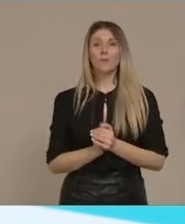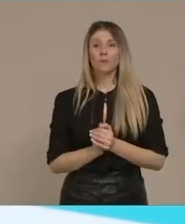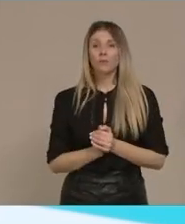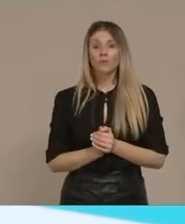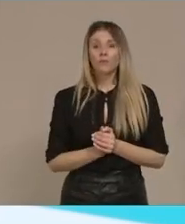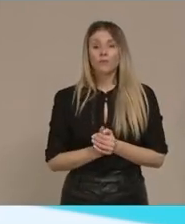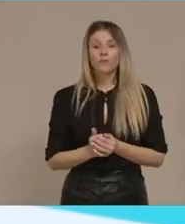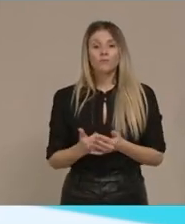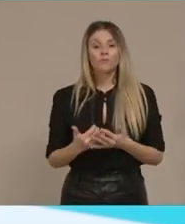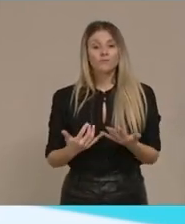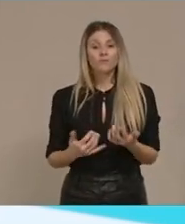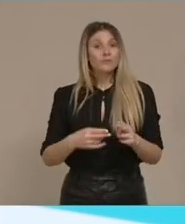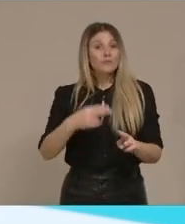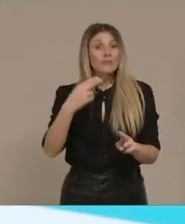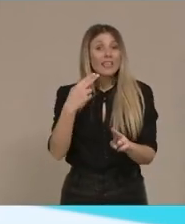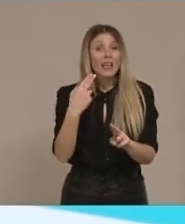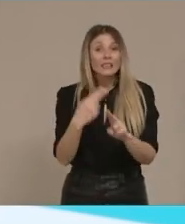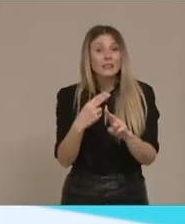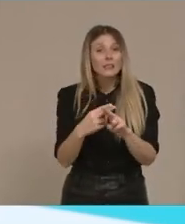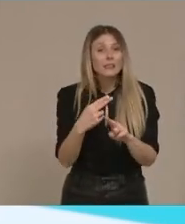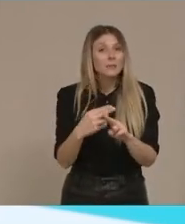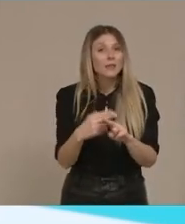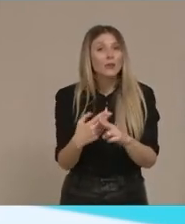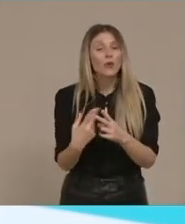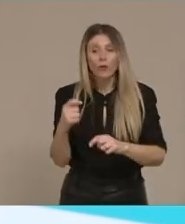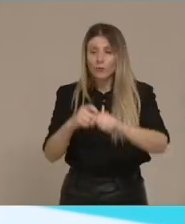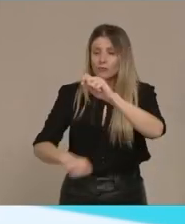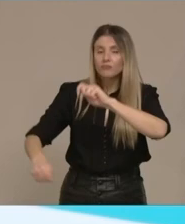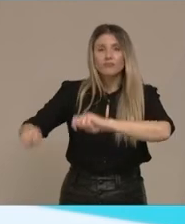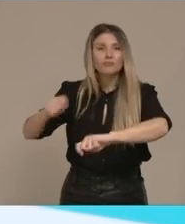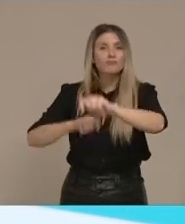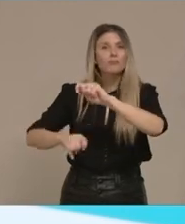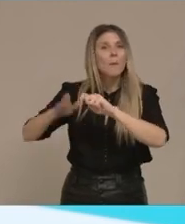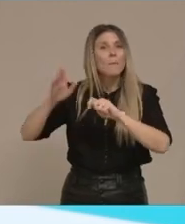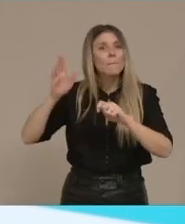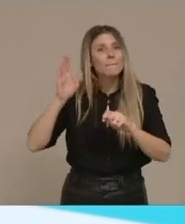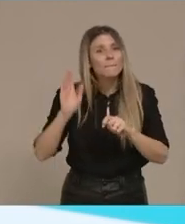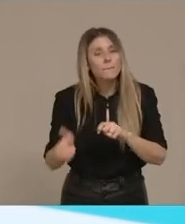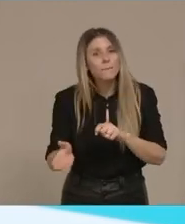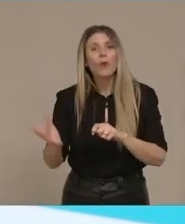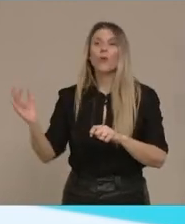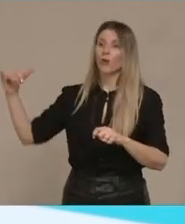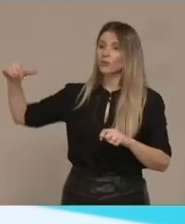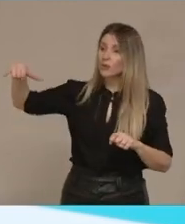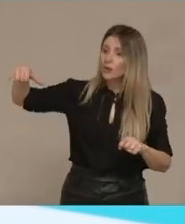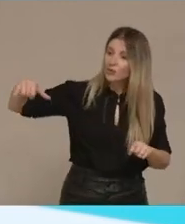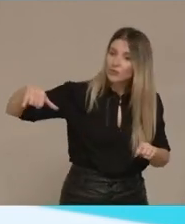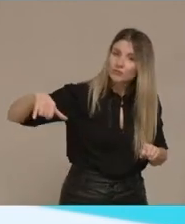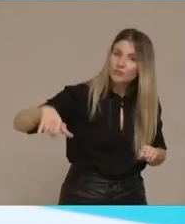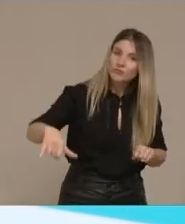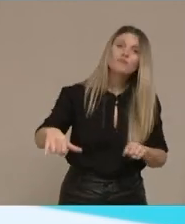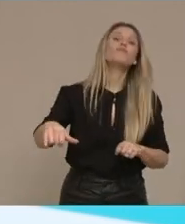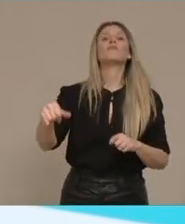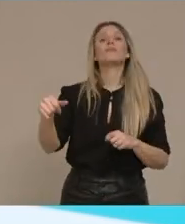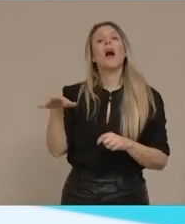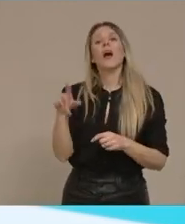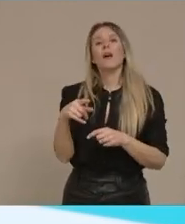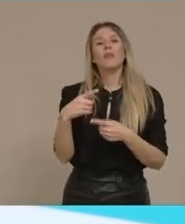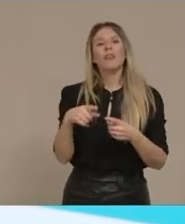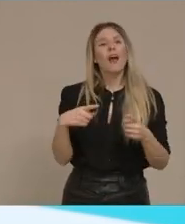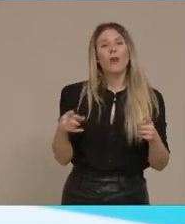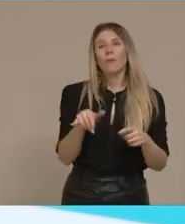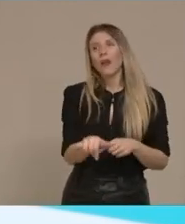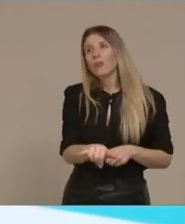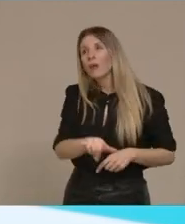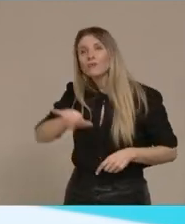διάδρομος Και μπορεί να αποτελέσει τη φυσική πύλη Εισόδου και εξόδου Από αέρος για τη δυτική Μακεδονία Και από εκεί και